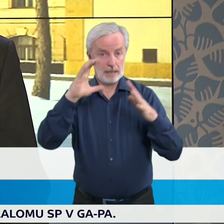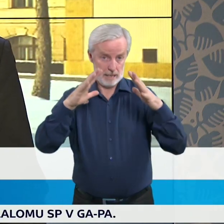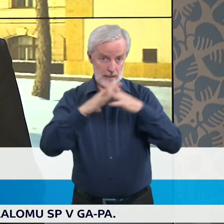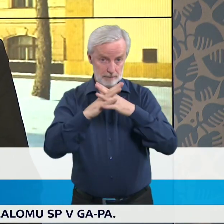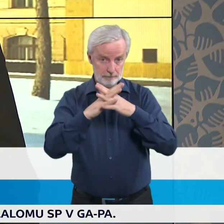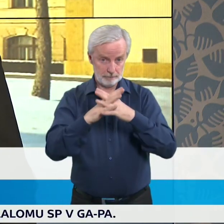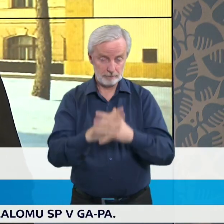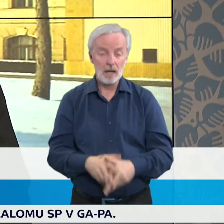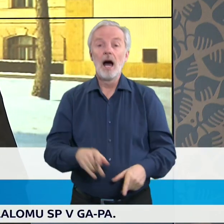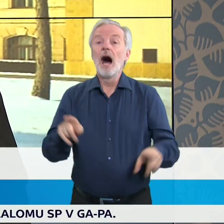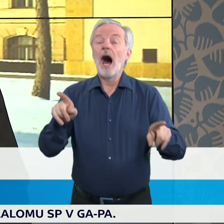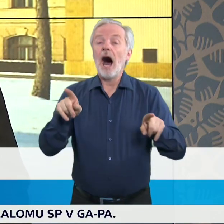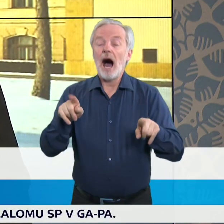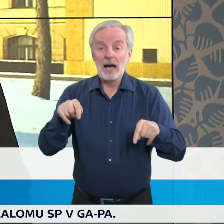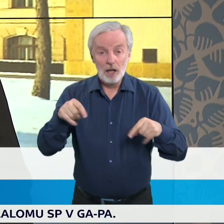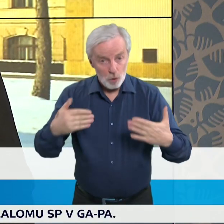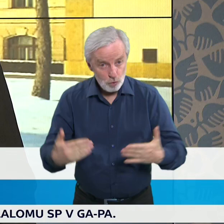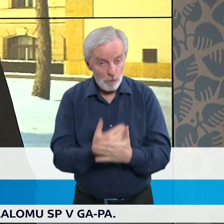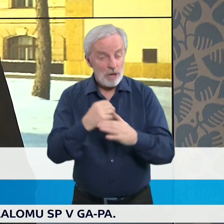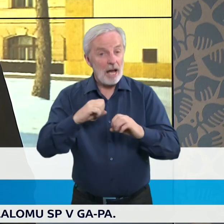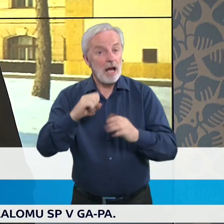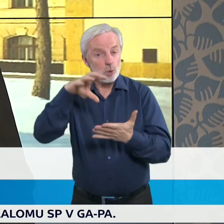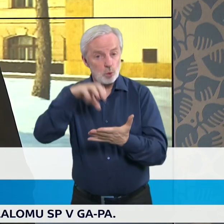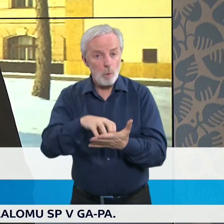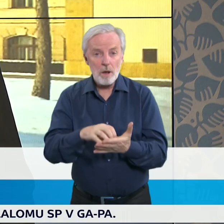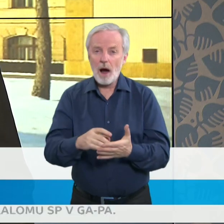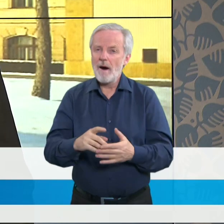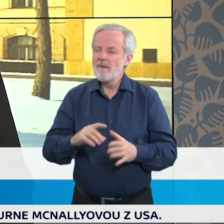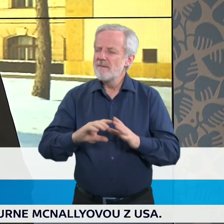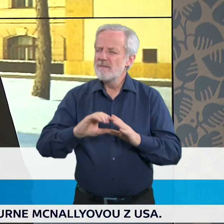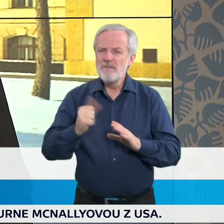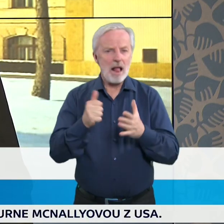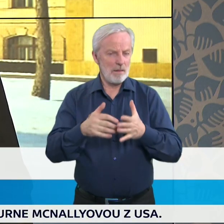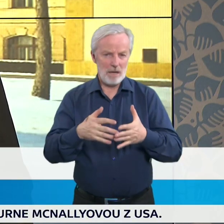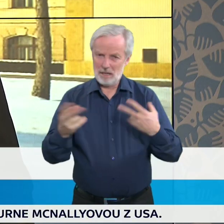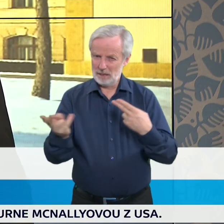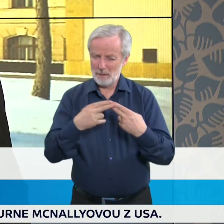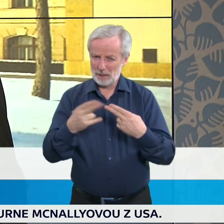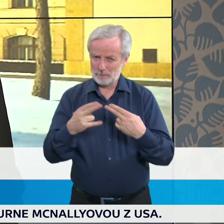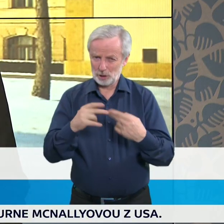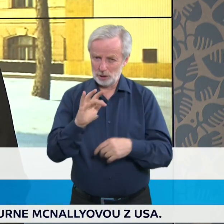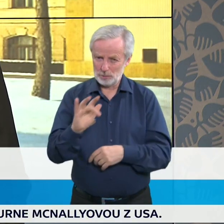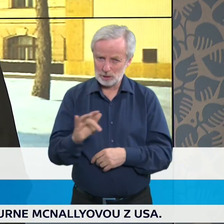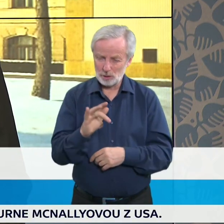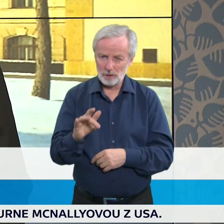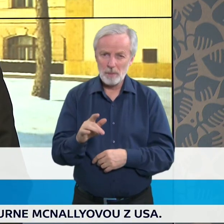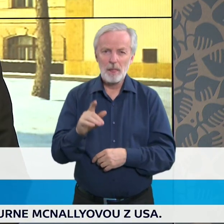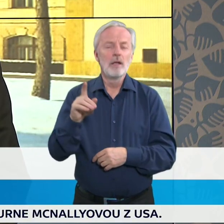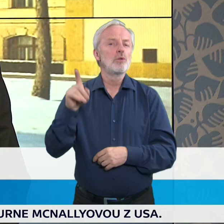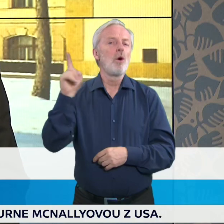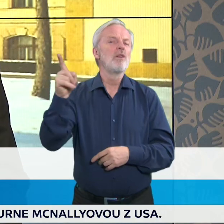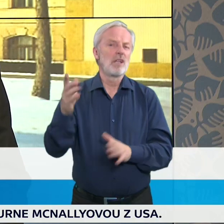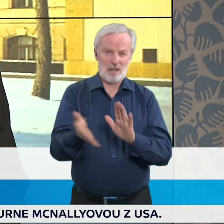velmi vysokým rizikem. Tam ten režim bude obdobný, jako byl zaveden již koncem immunického roku v případě Velké Británie